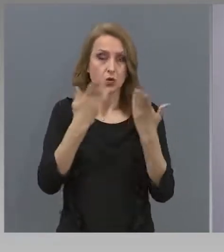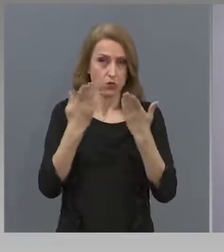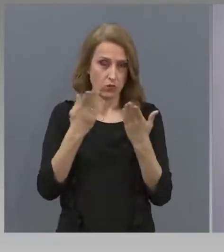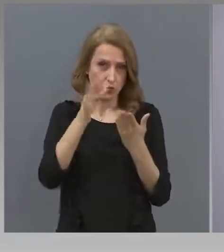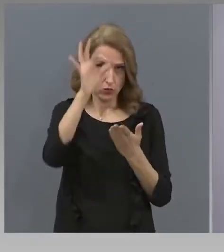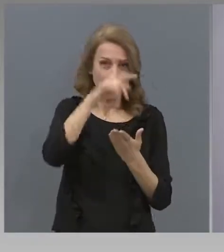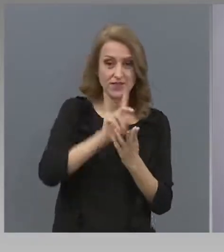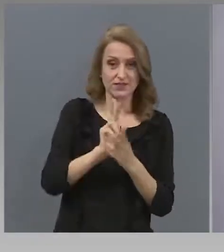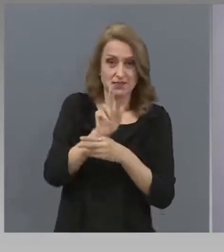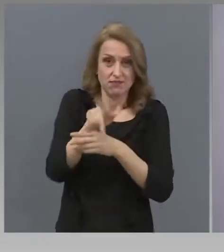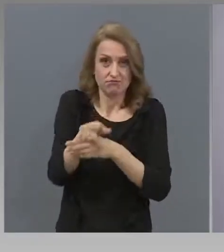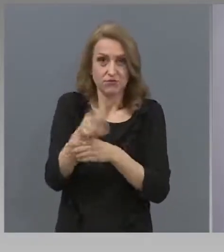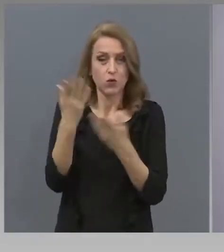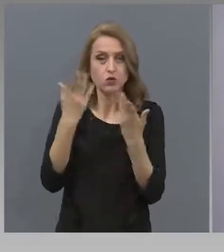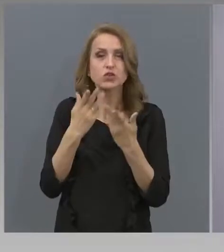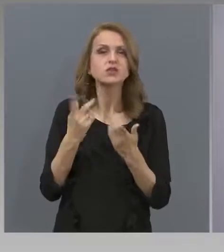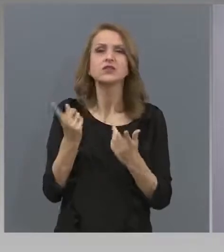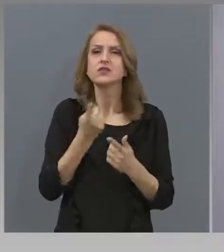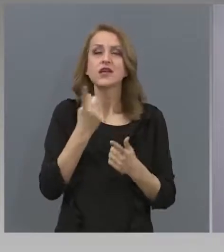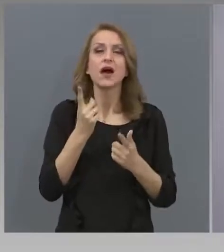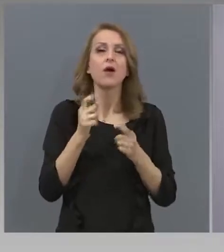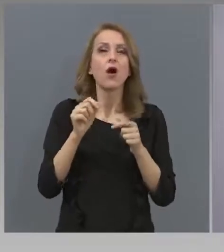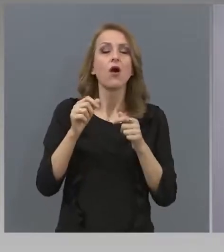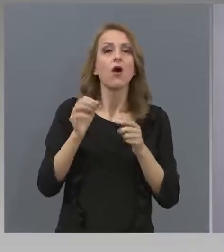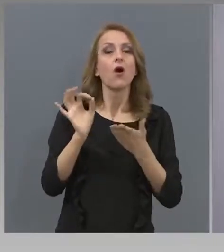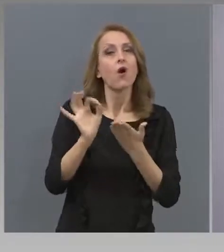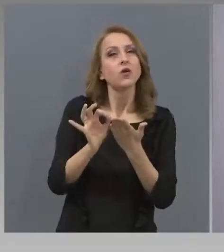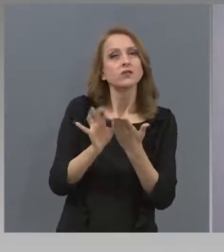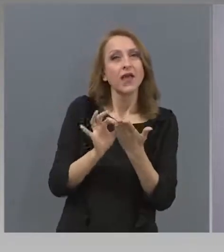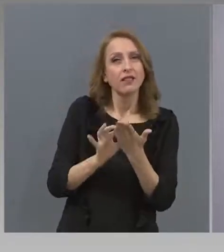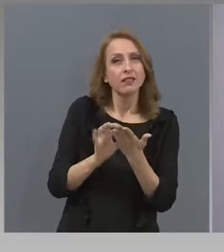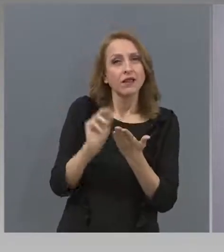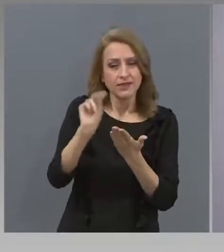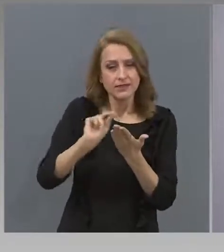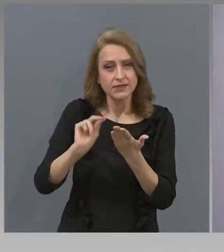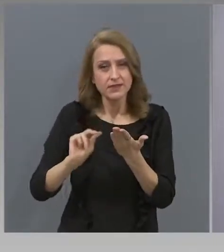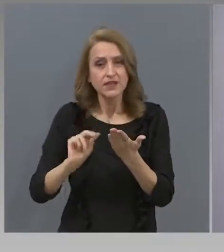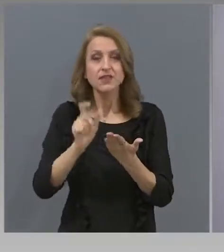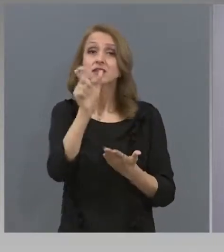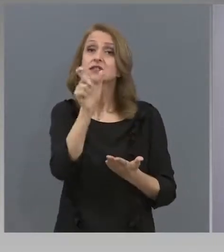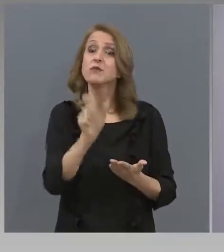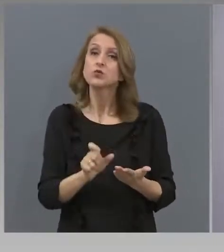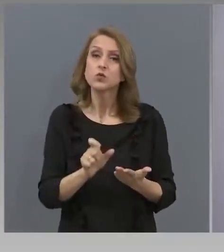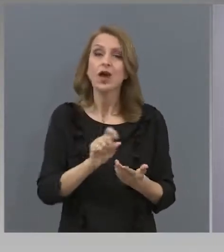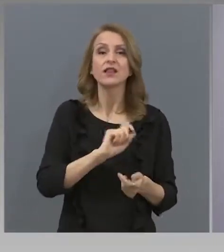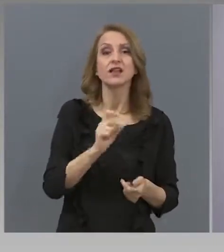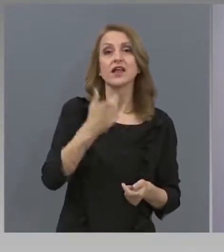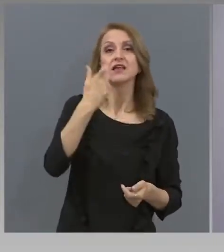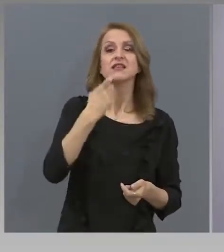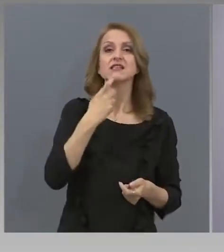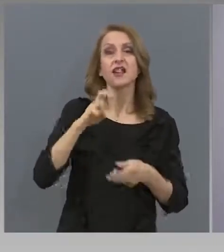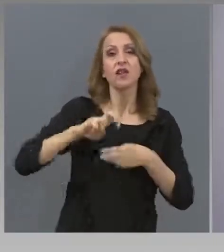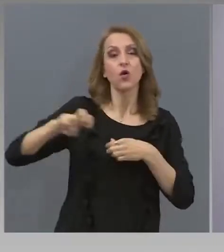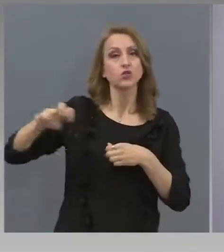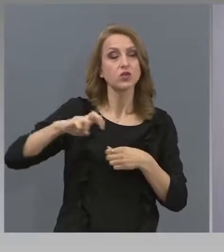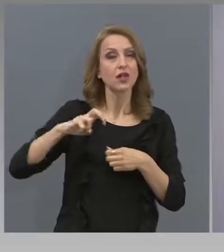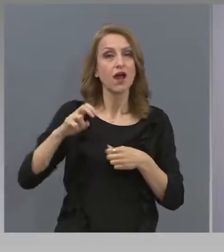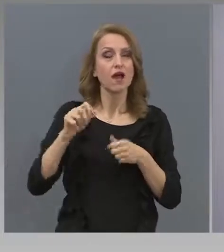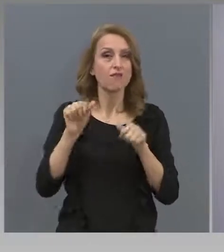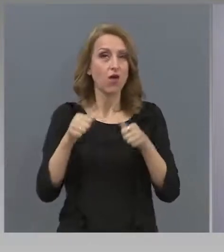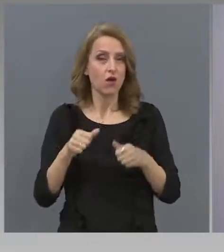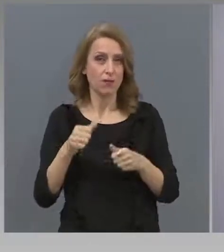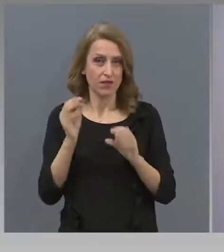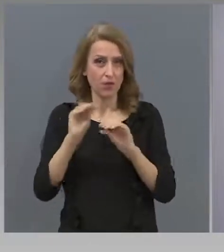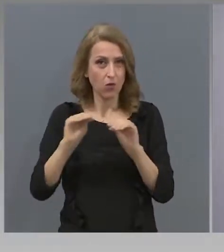оформянето на оценките на учениците в самостоятелна и заточна форма на обучение, за повишаване на